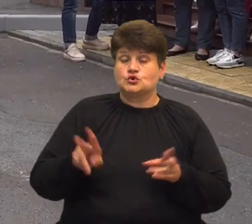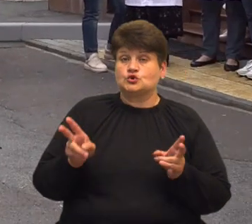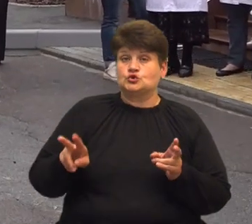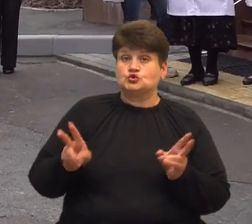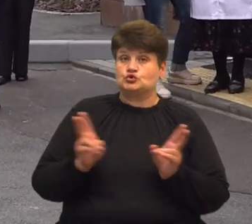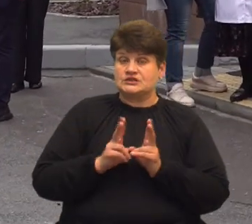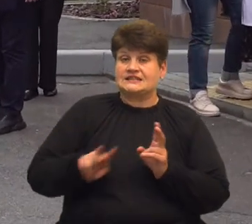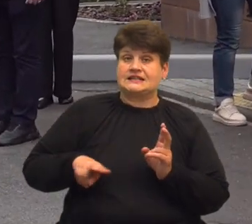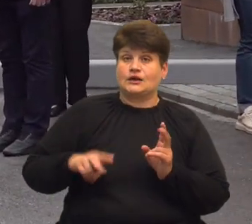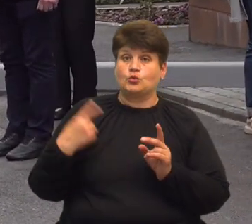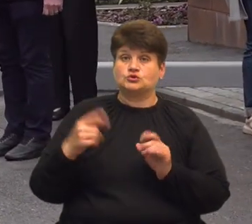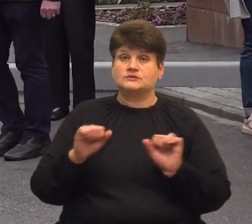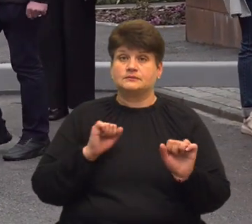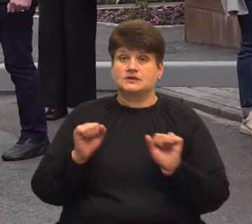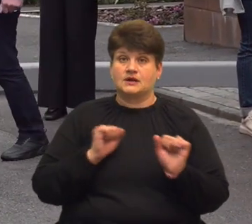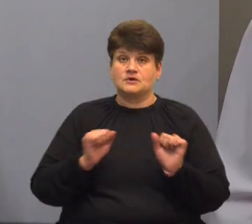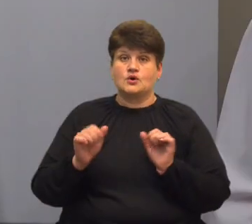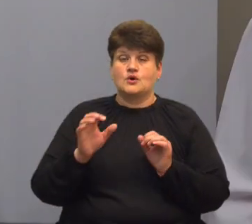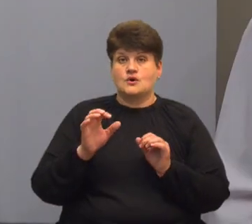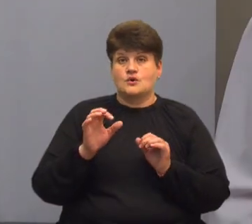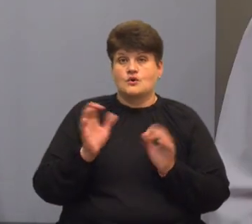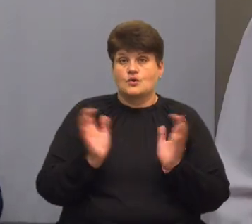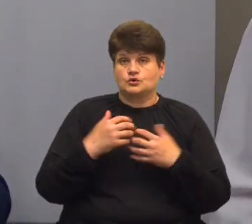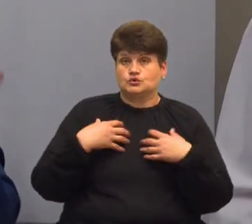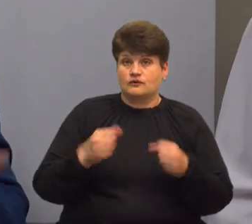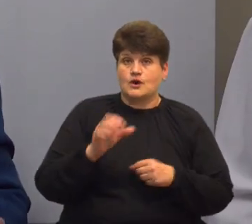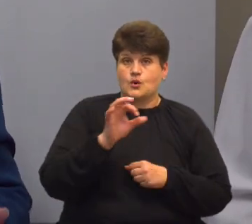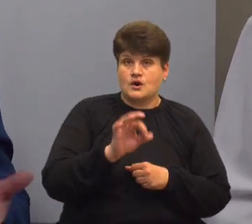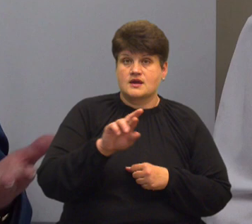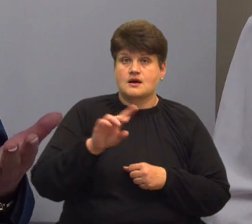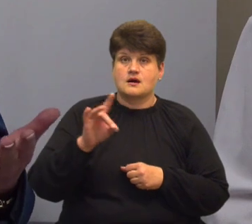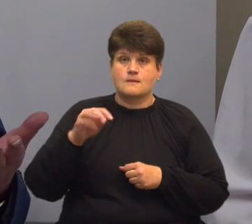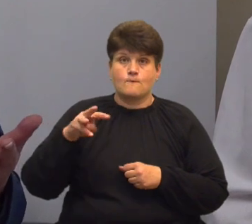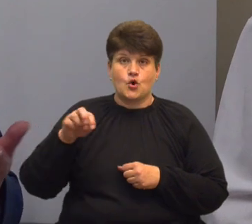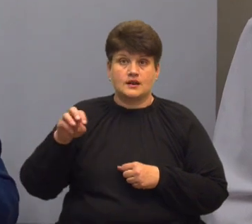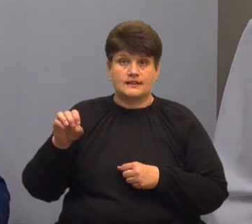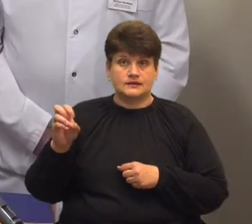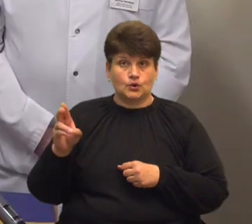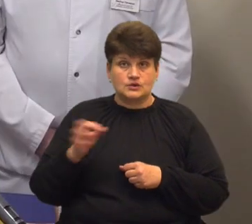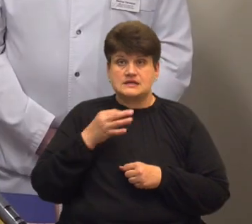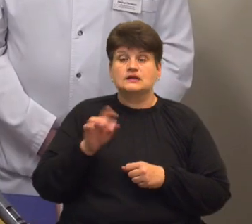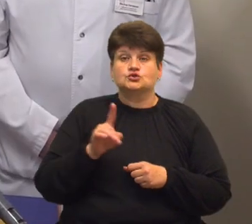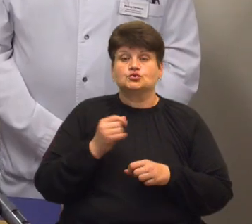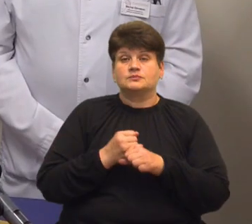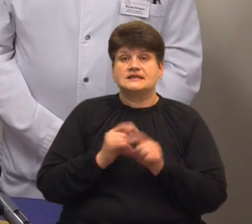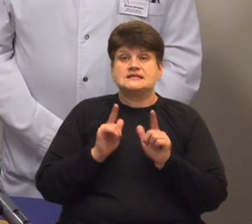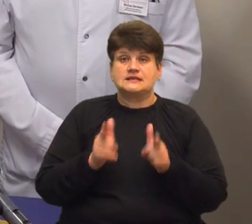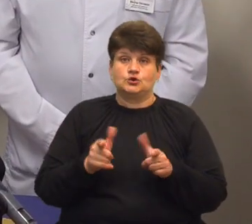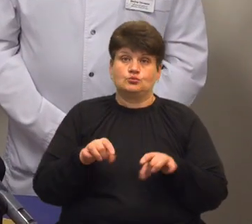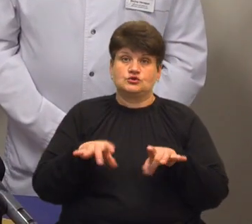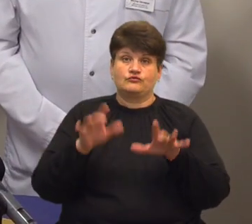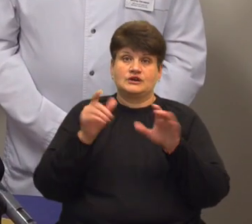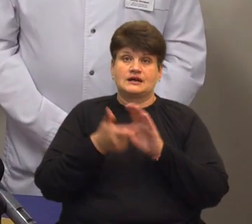департаменту охорони здоров'я Ольга Ярмоленко. Вона розповіла, що діяли відповідно до постанови Кабміну. Ніхто вас не